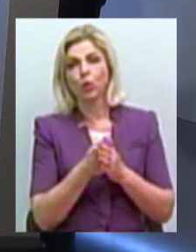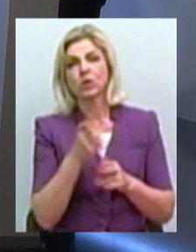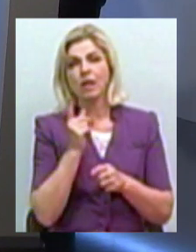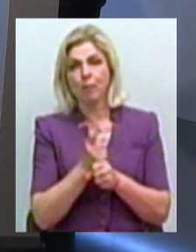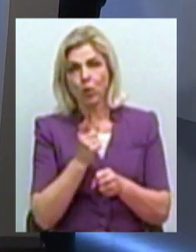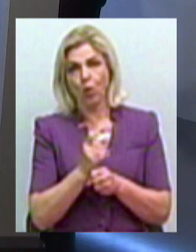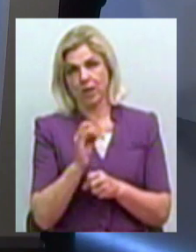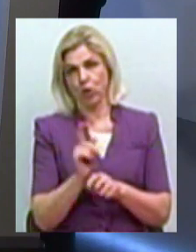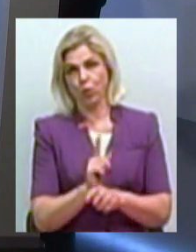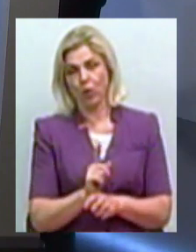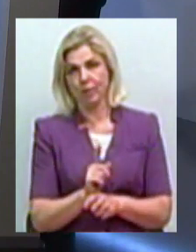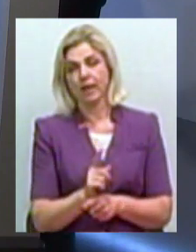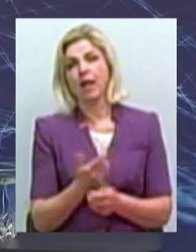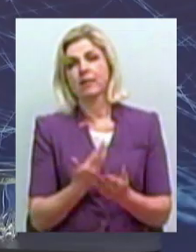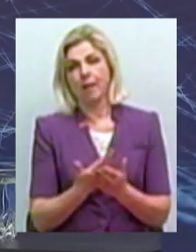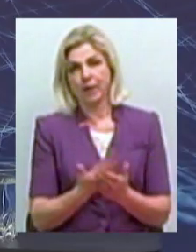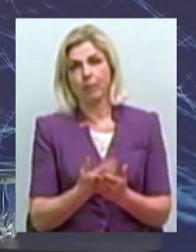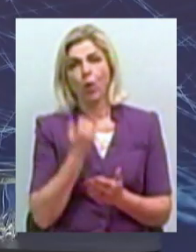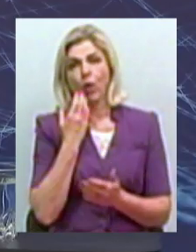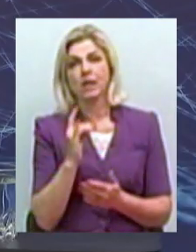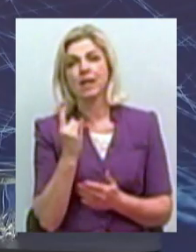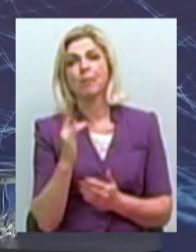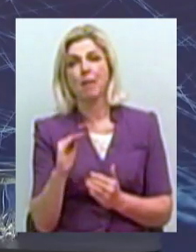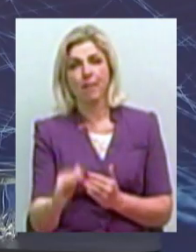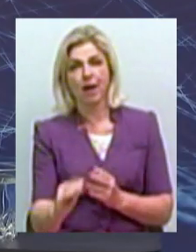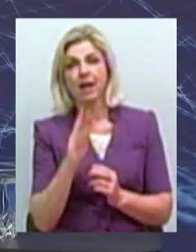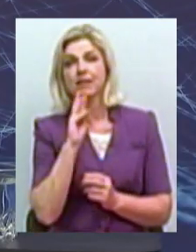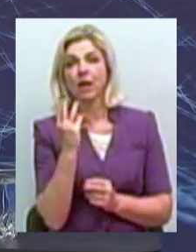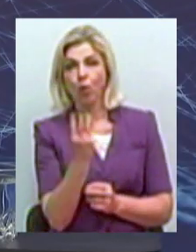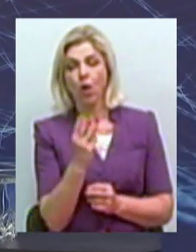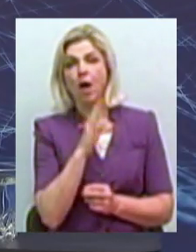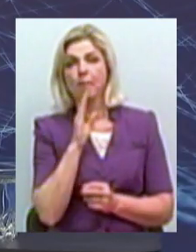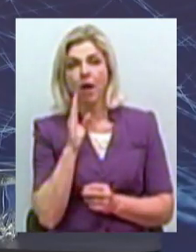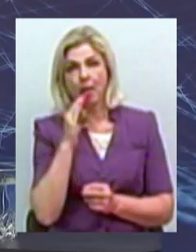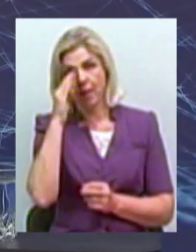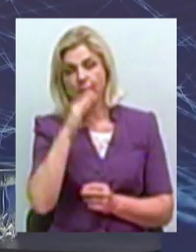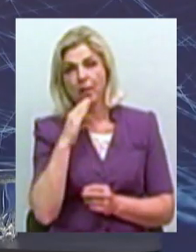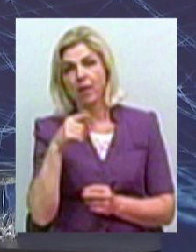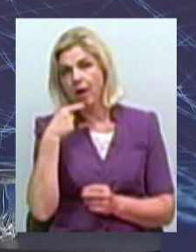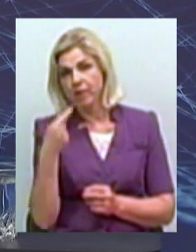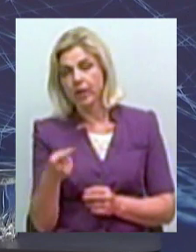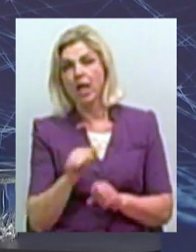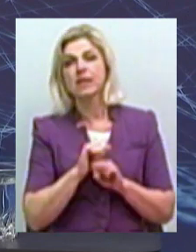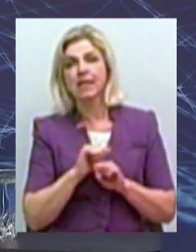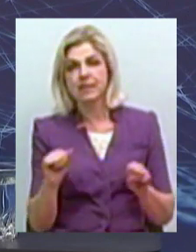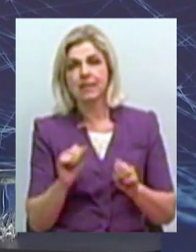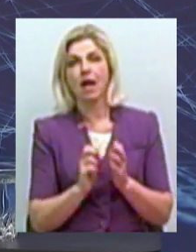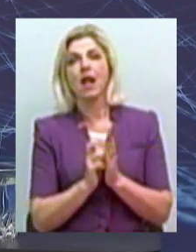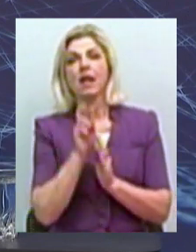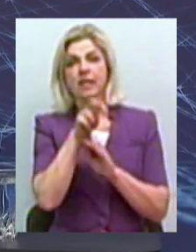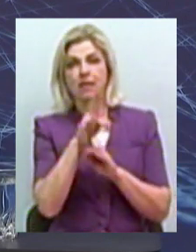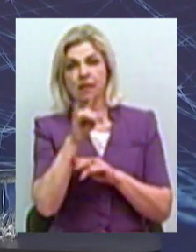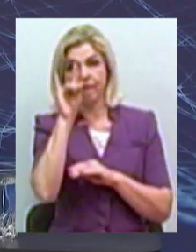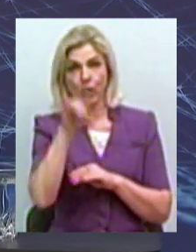норми і так далі. Коли, наприклад, дитина маленька, їй три рочки, і мама чи тато їй кажуть, не можна лізти на вікно,